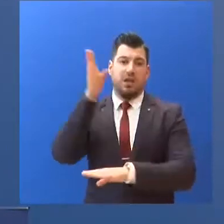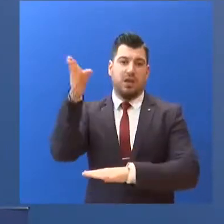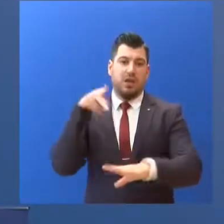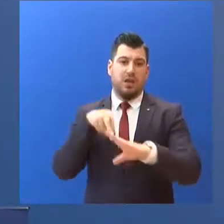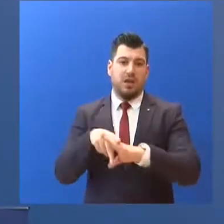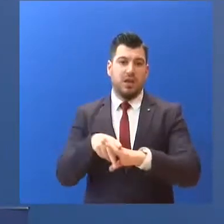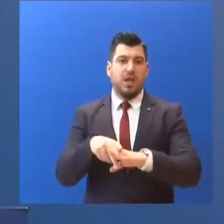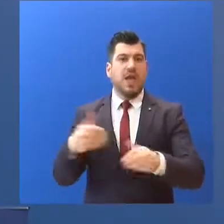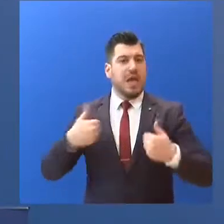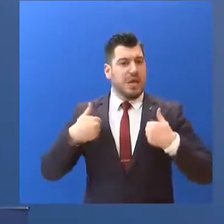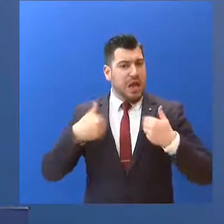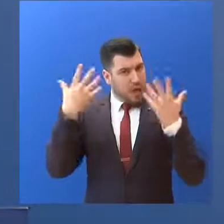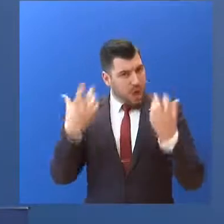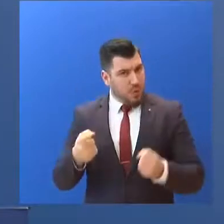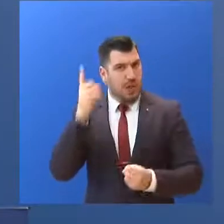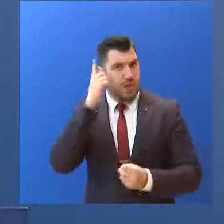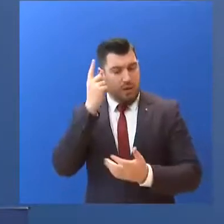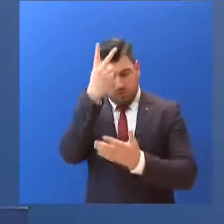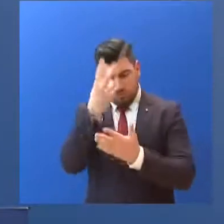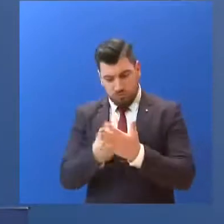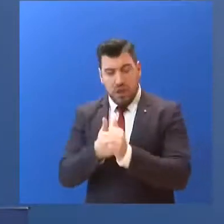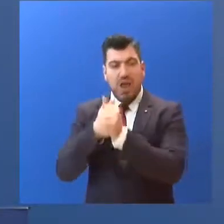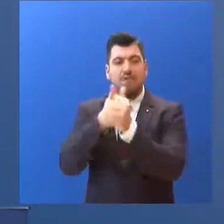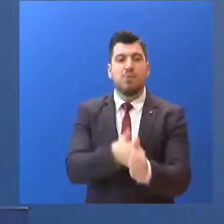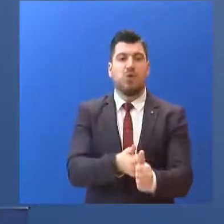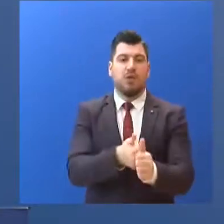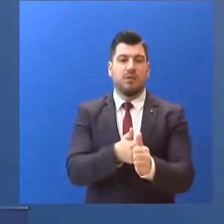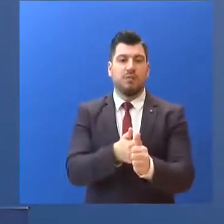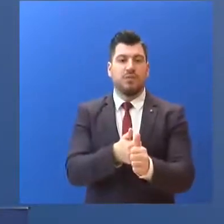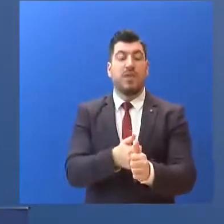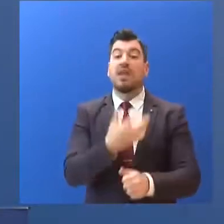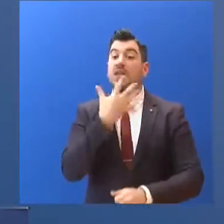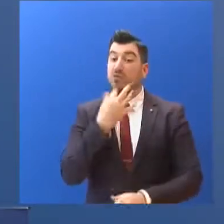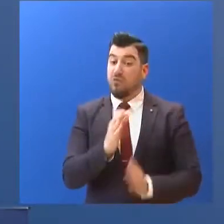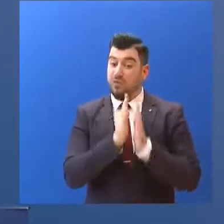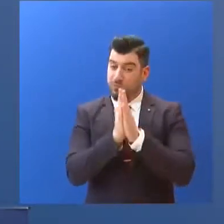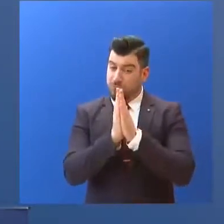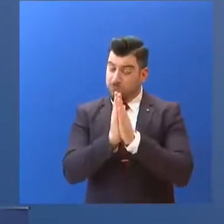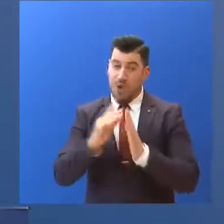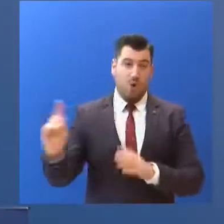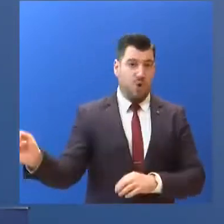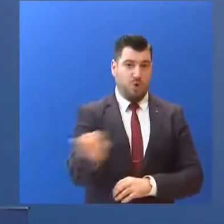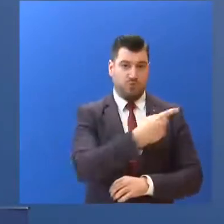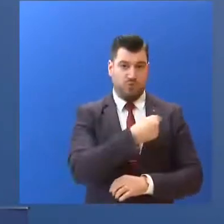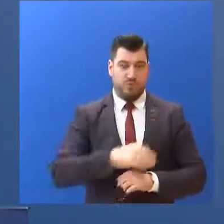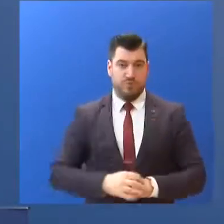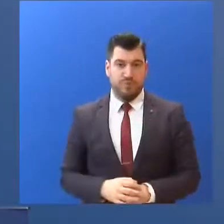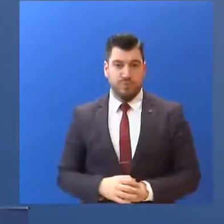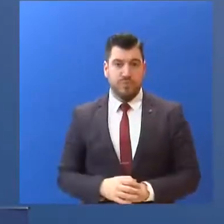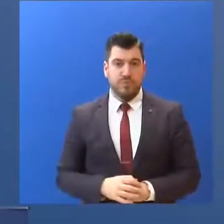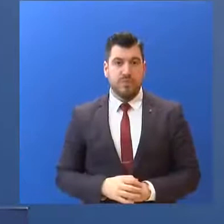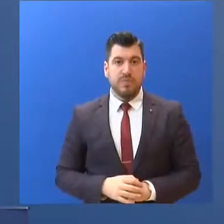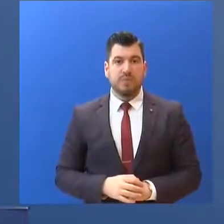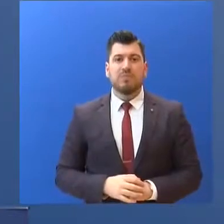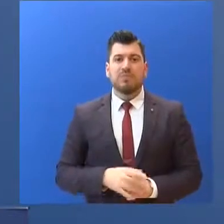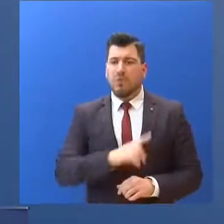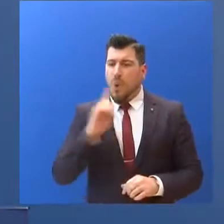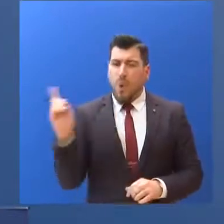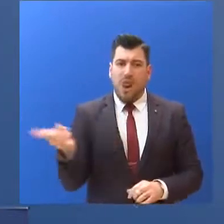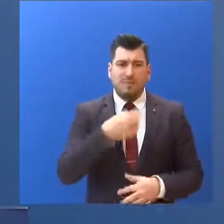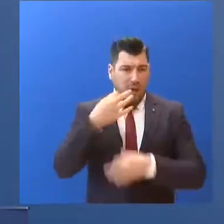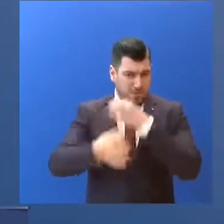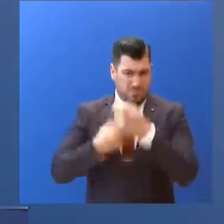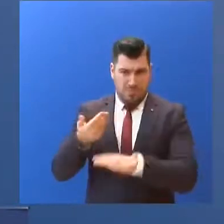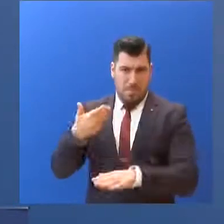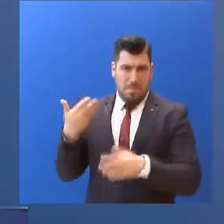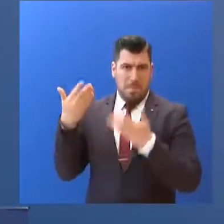και ειδικές εφαρμογές... στα κινητά τους. Γι' αυτό κάνουμε ξανά έκκληση σε όλους. Συναλλαγές όπως αυτές που σας ανέφερα...